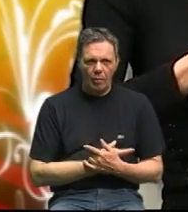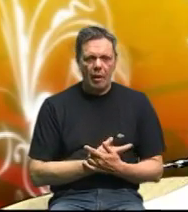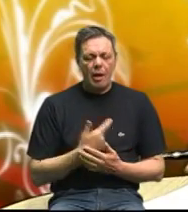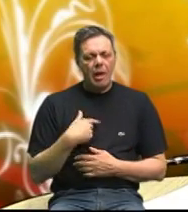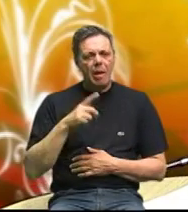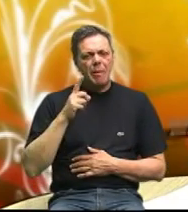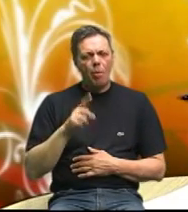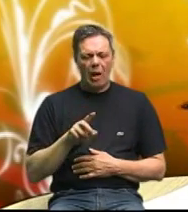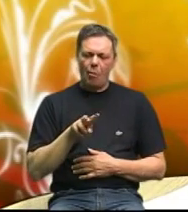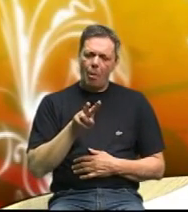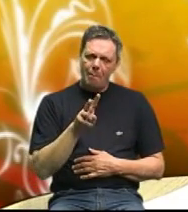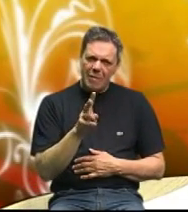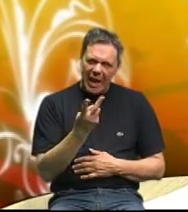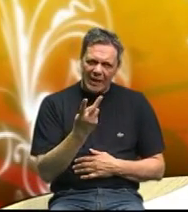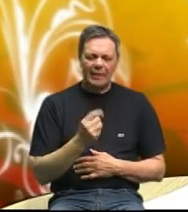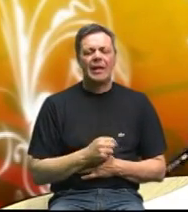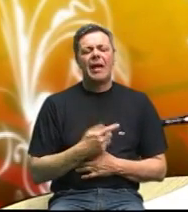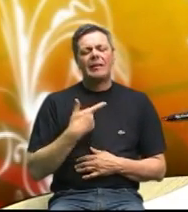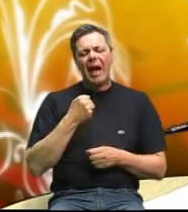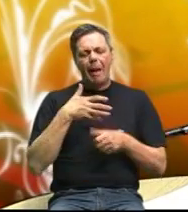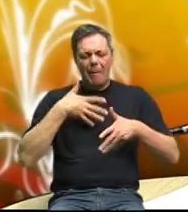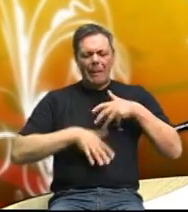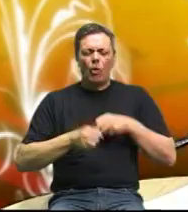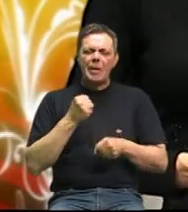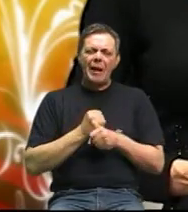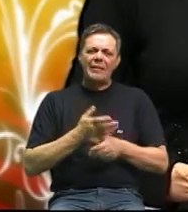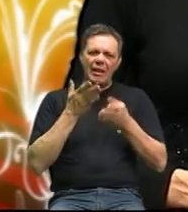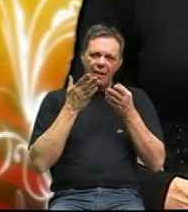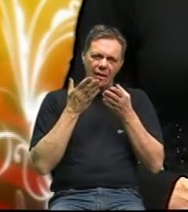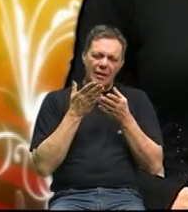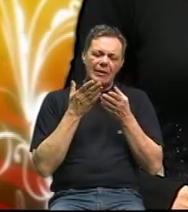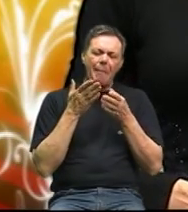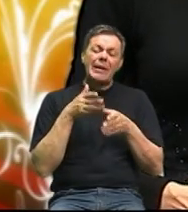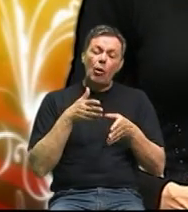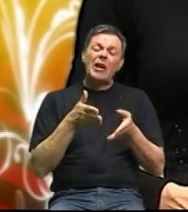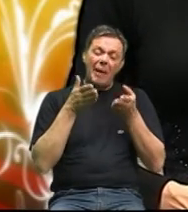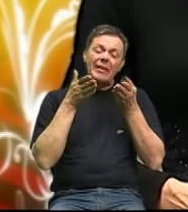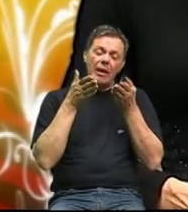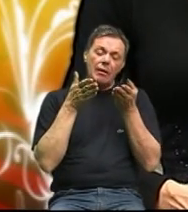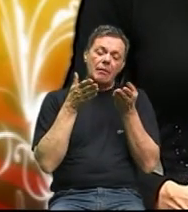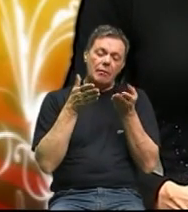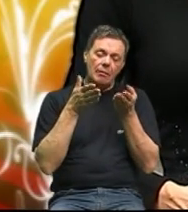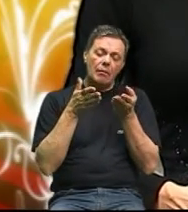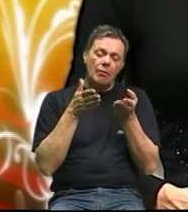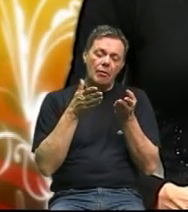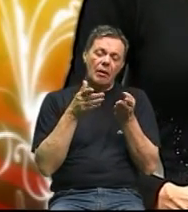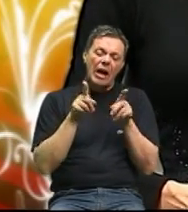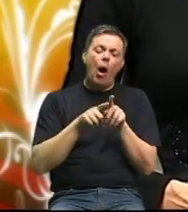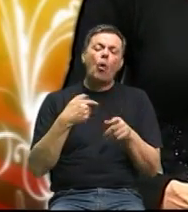mi morame promijeniti da radi metabolizm tako kako radi metabolizm naših predkov